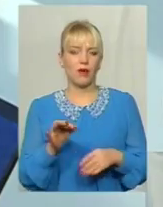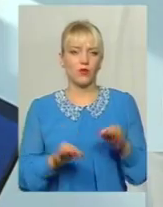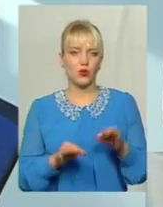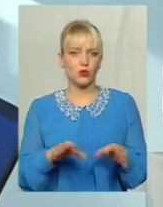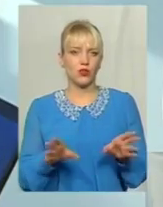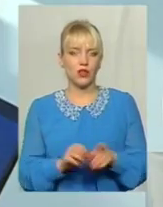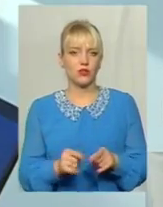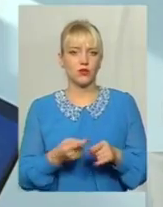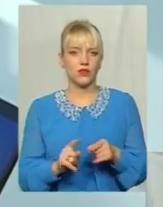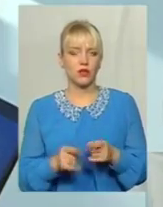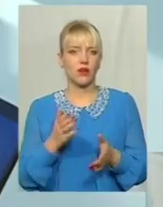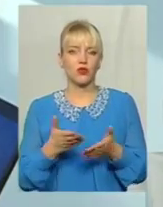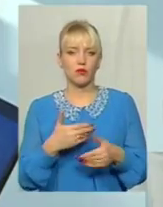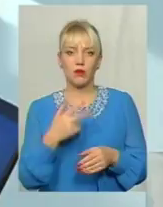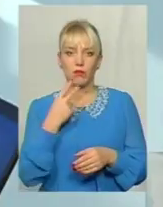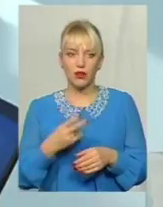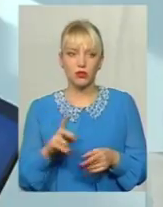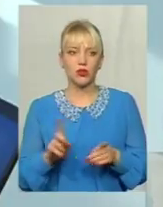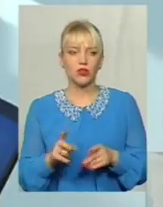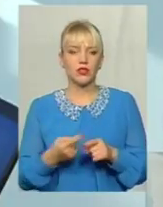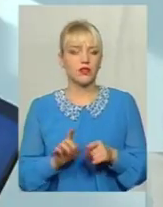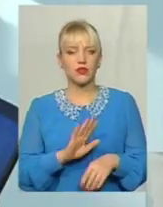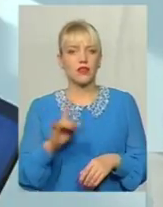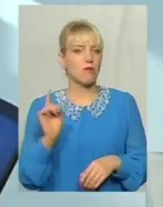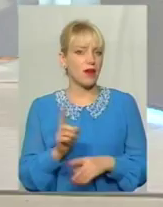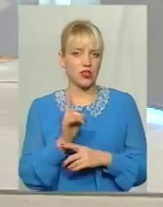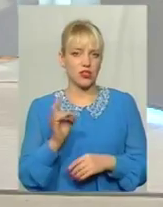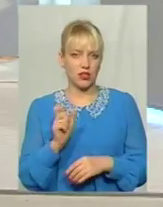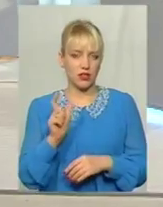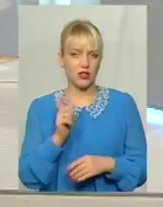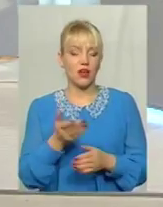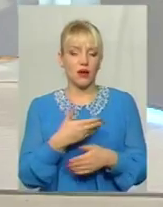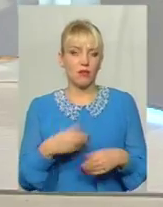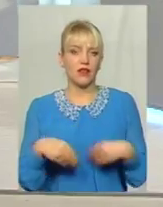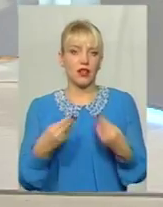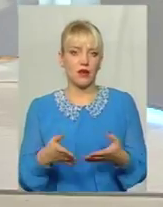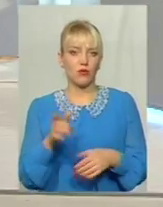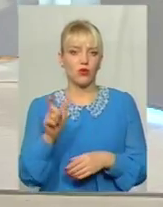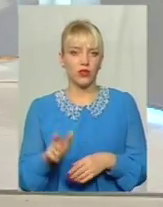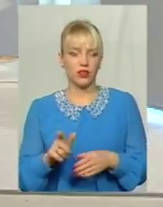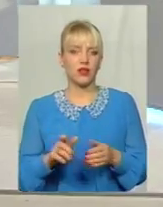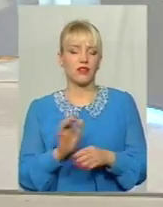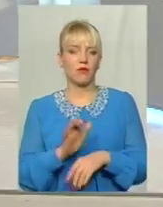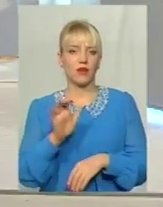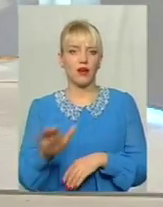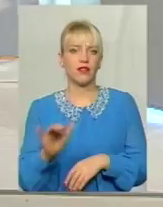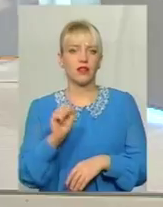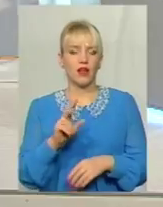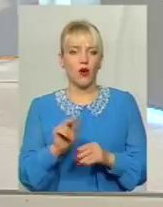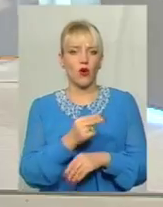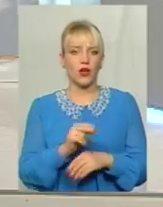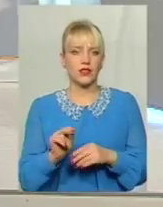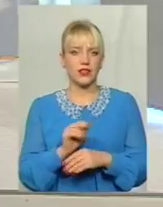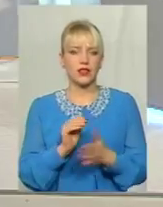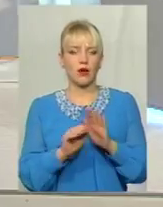цим, якщо ми бачимо, що це вже не перший випадок Видаємо людині направлення на корекційну програму, це